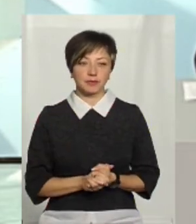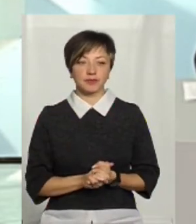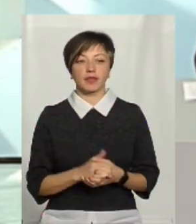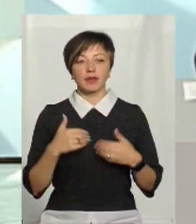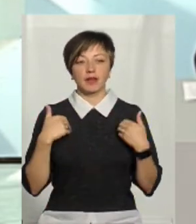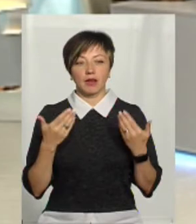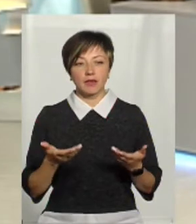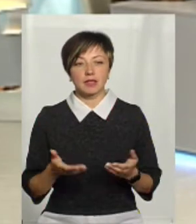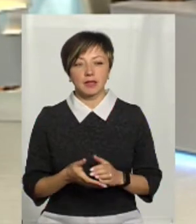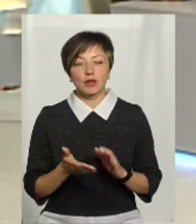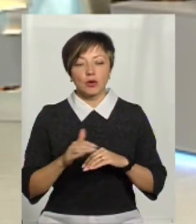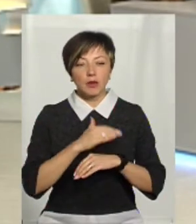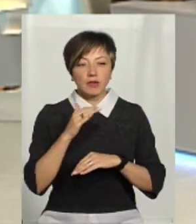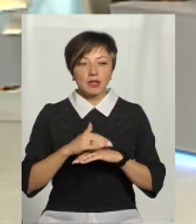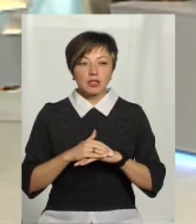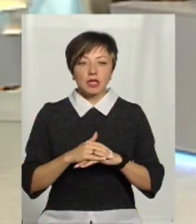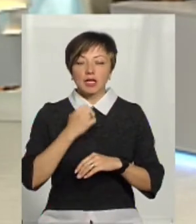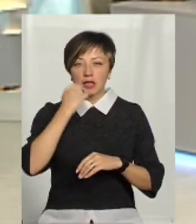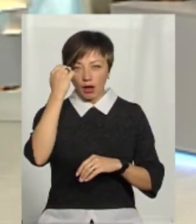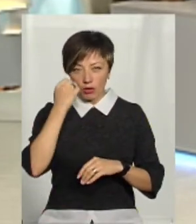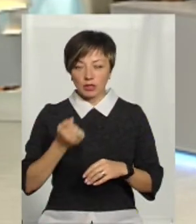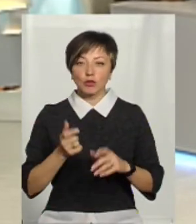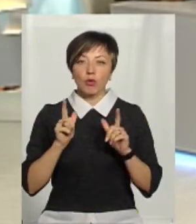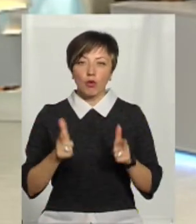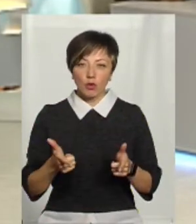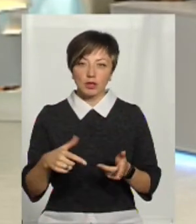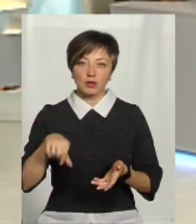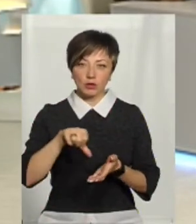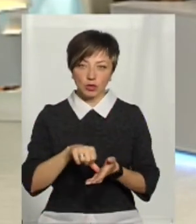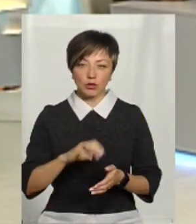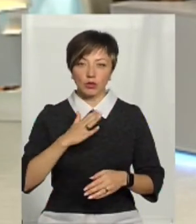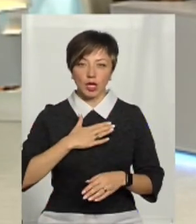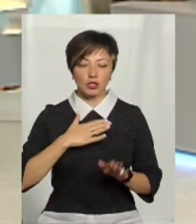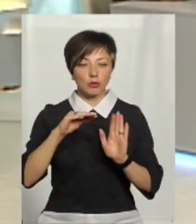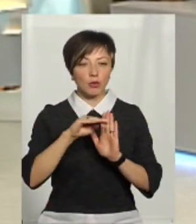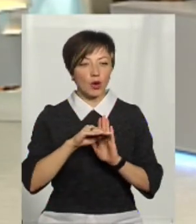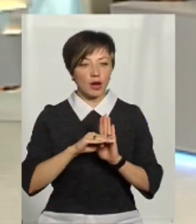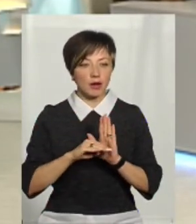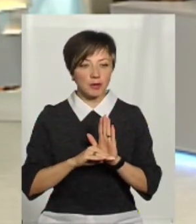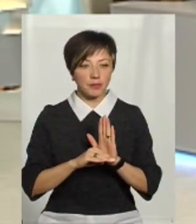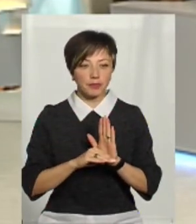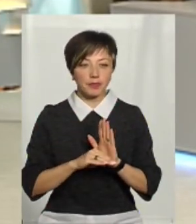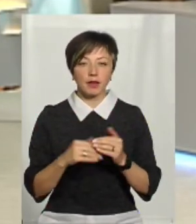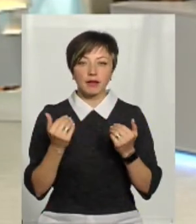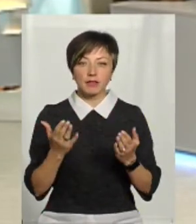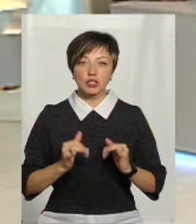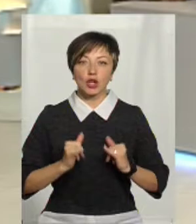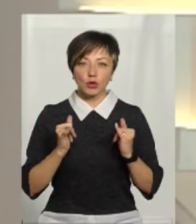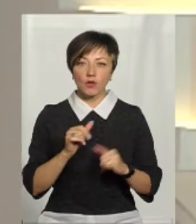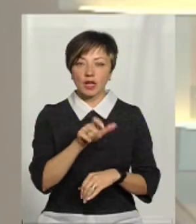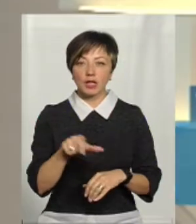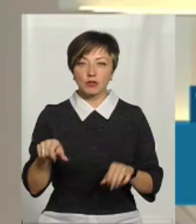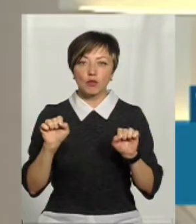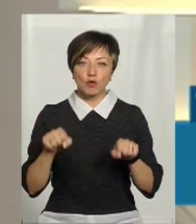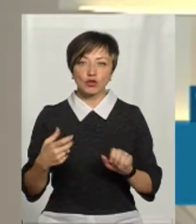області. Вітаю вас, пане Микола. Добрий день. Дякую за те, що погодилися взяти участь у програмі. Ви, шановні глядачі,